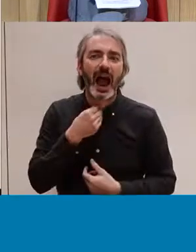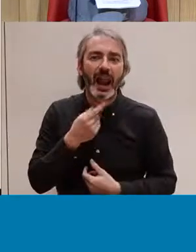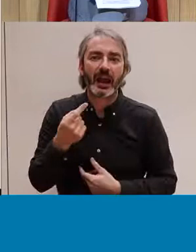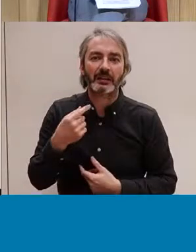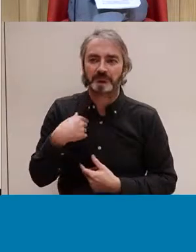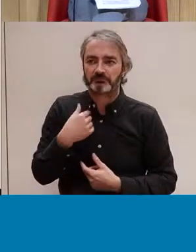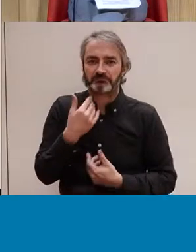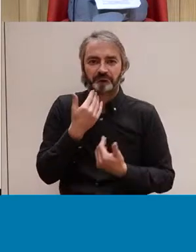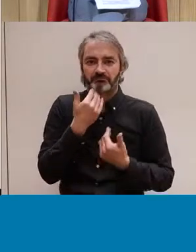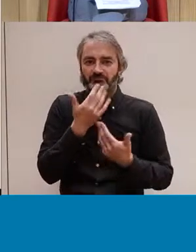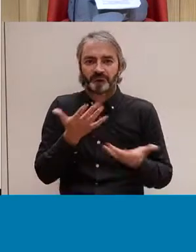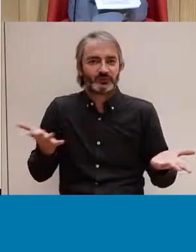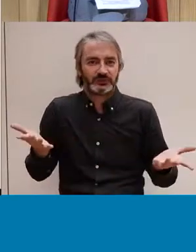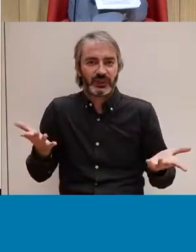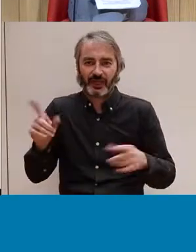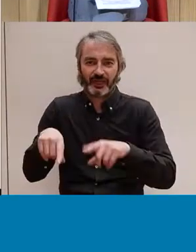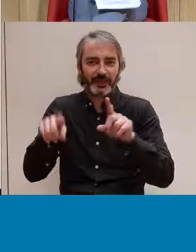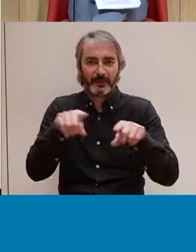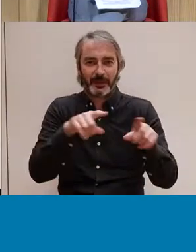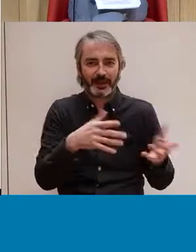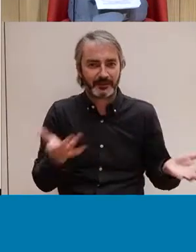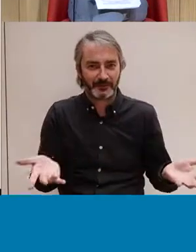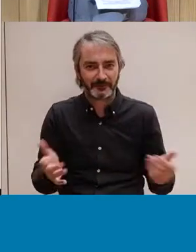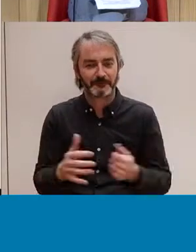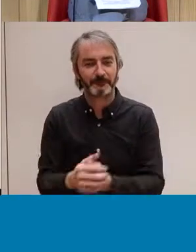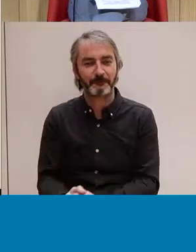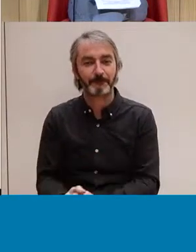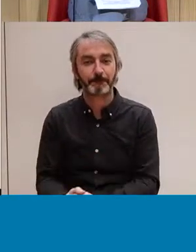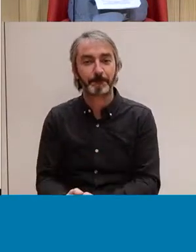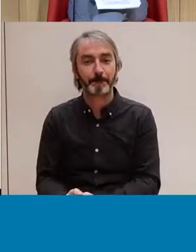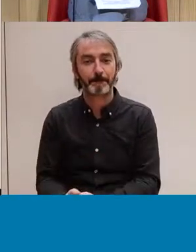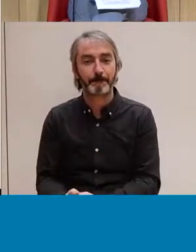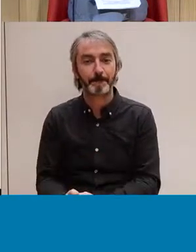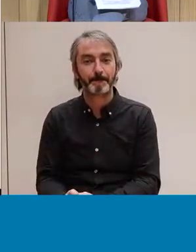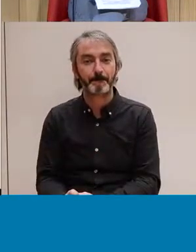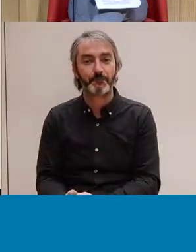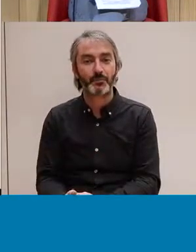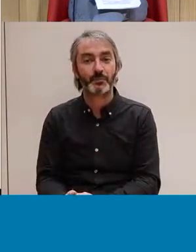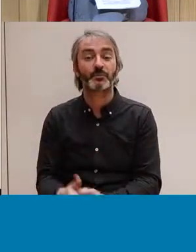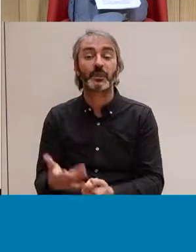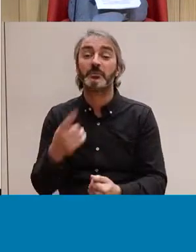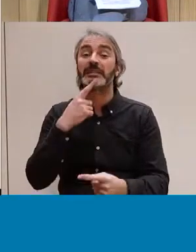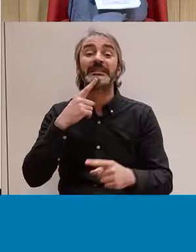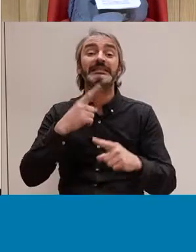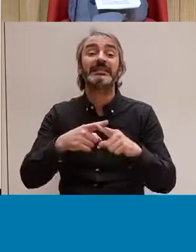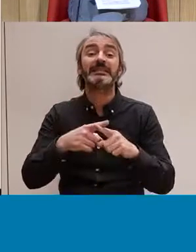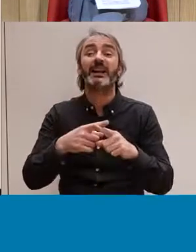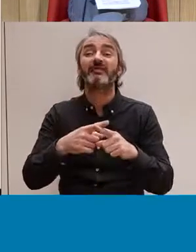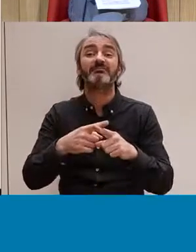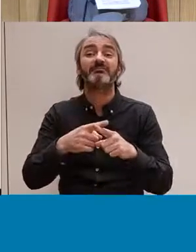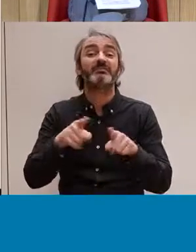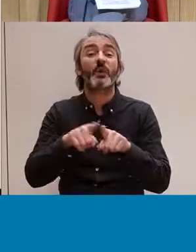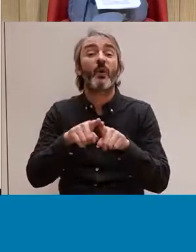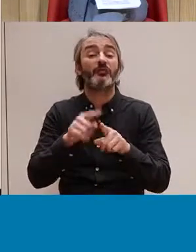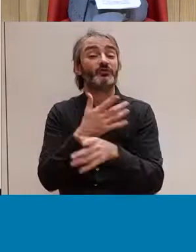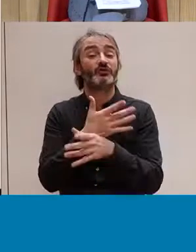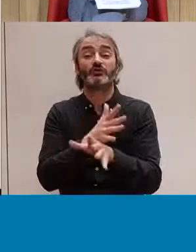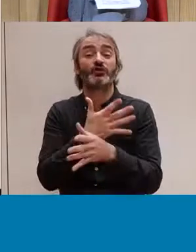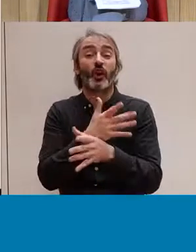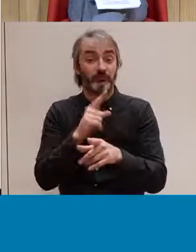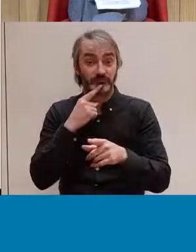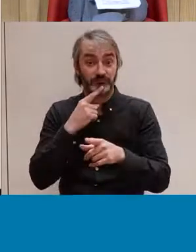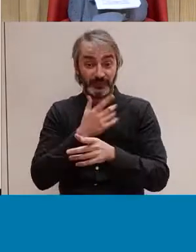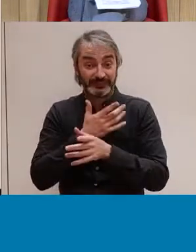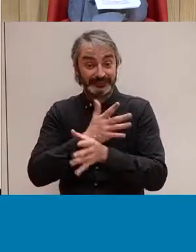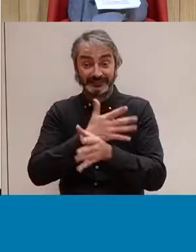ho podem saber, no? I llavors, entenent això, com que el sexe és un joc, que hi ha infinites possibilitats d'estimulació i de